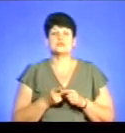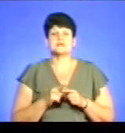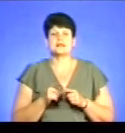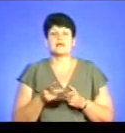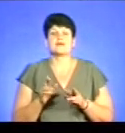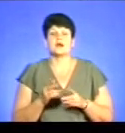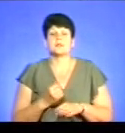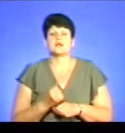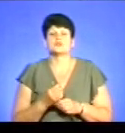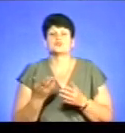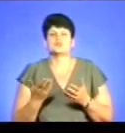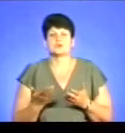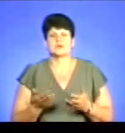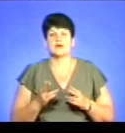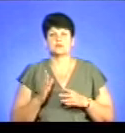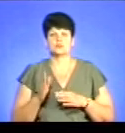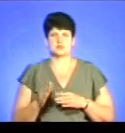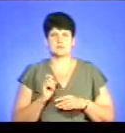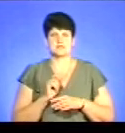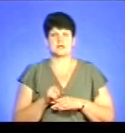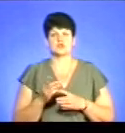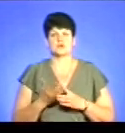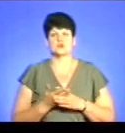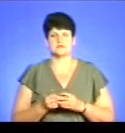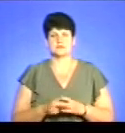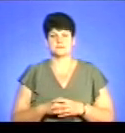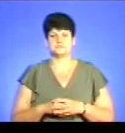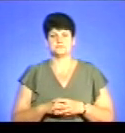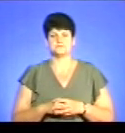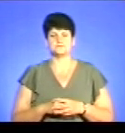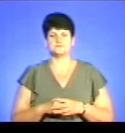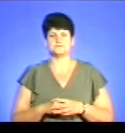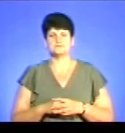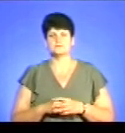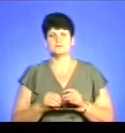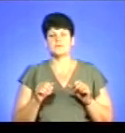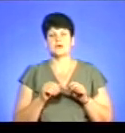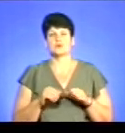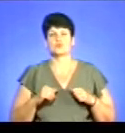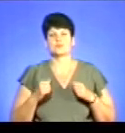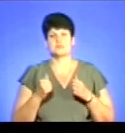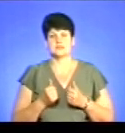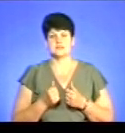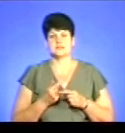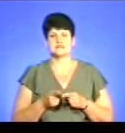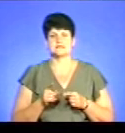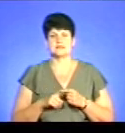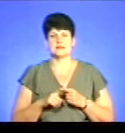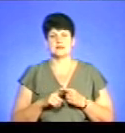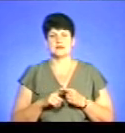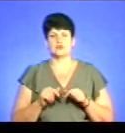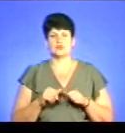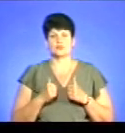працює, яким чином буде відбуватися призначення субсидії? Комісія – це комісії